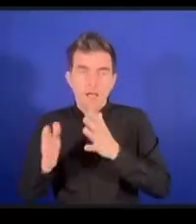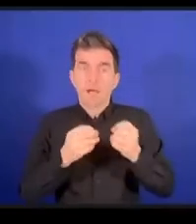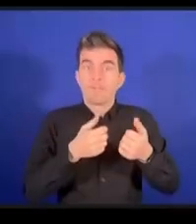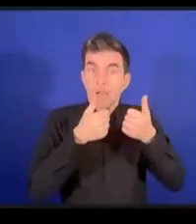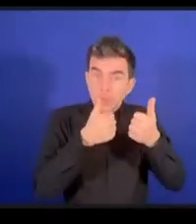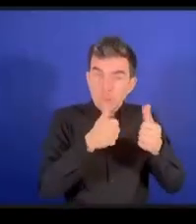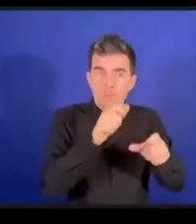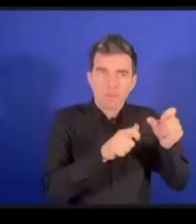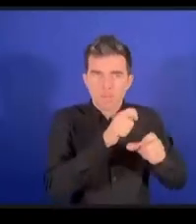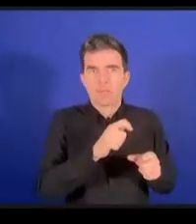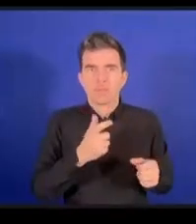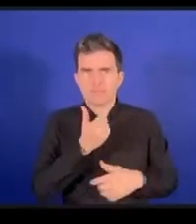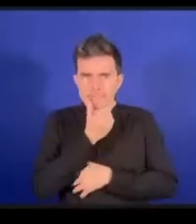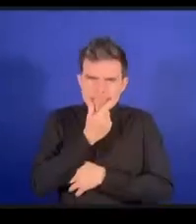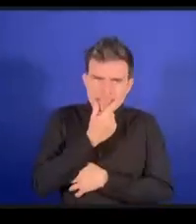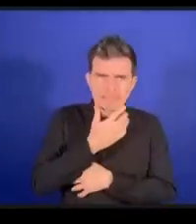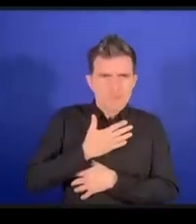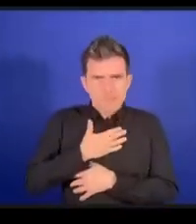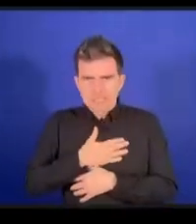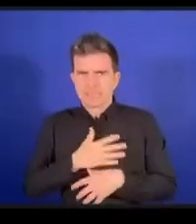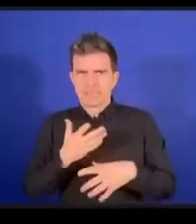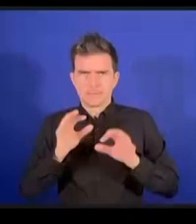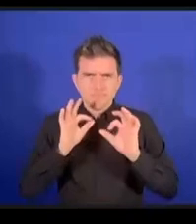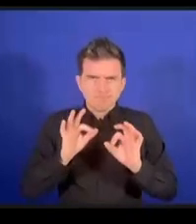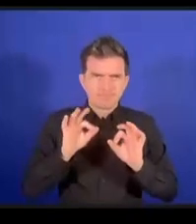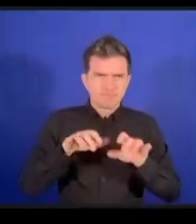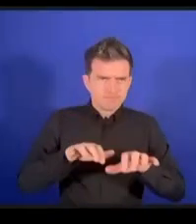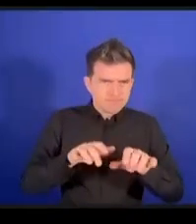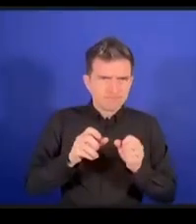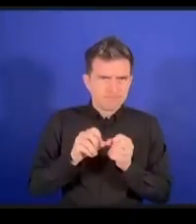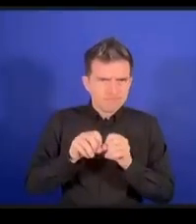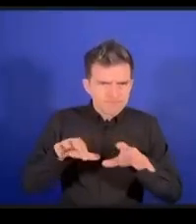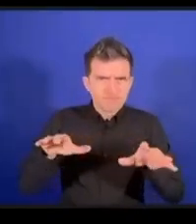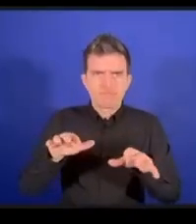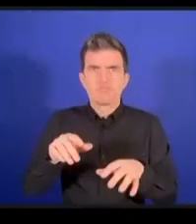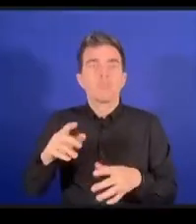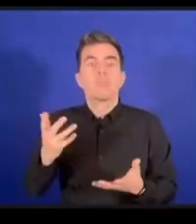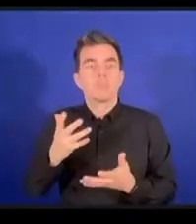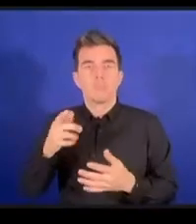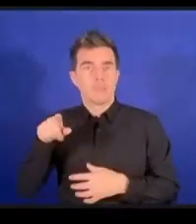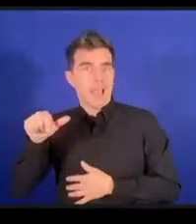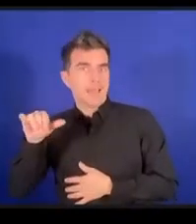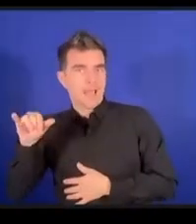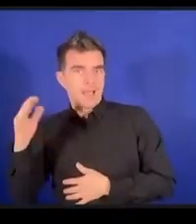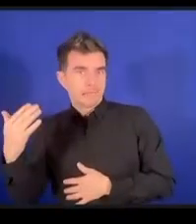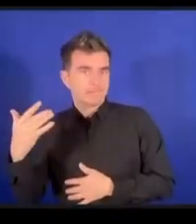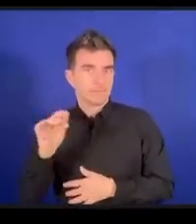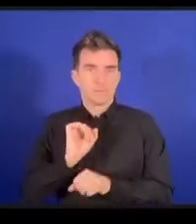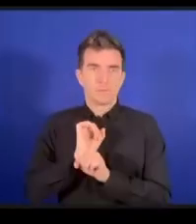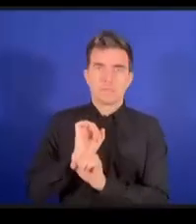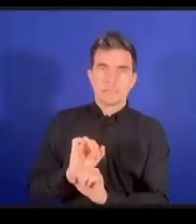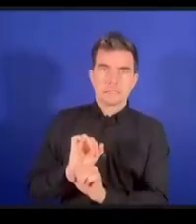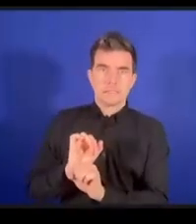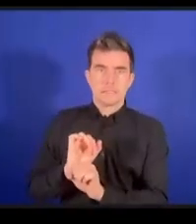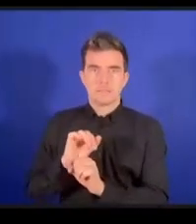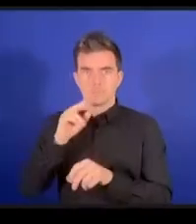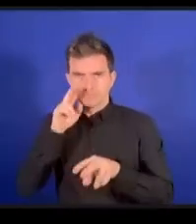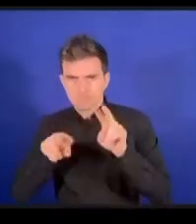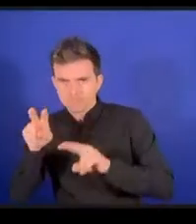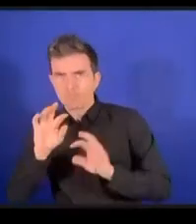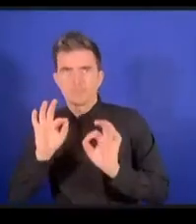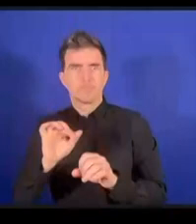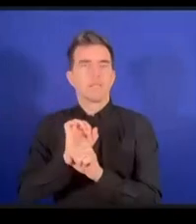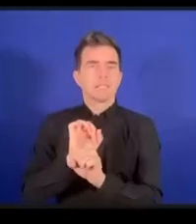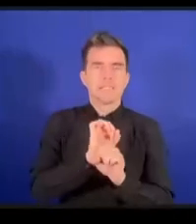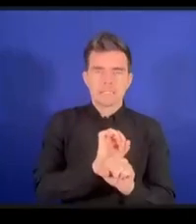ープンで全ての人にとってセキュリティのあるインターネットというのを考えたときにはこのAIが問題を起こす場合があります